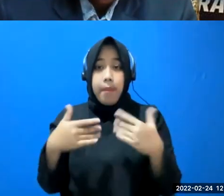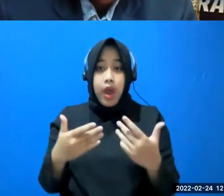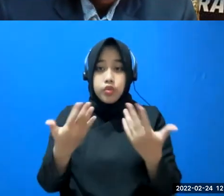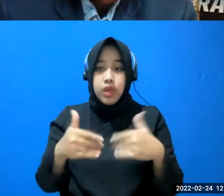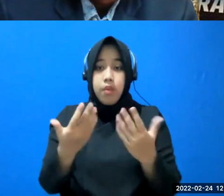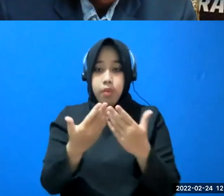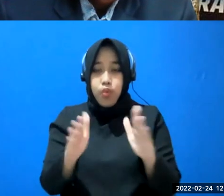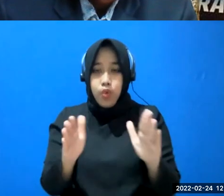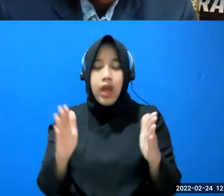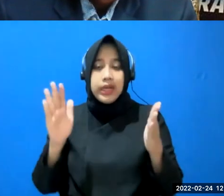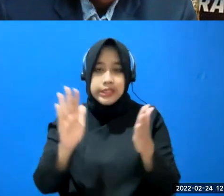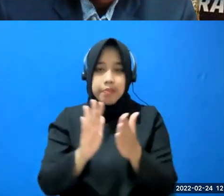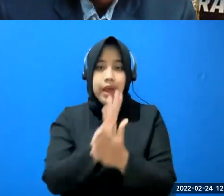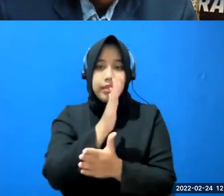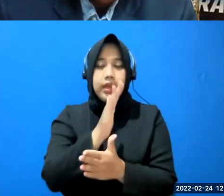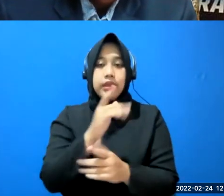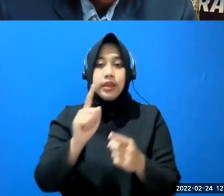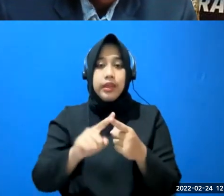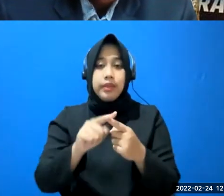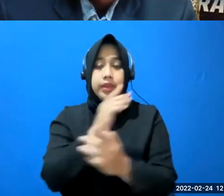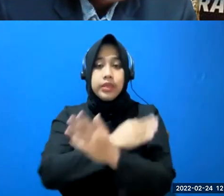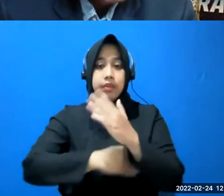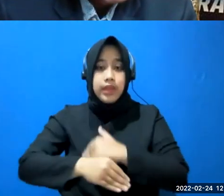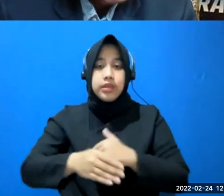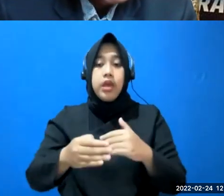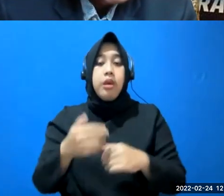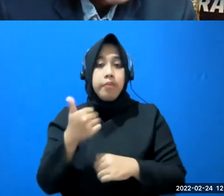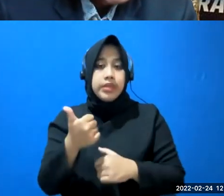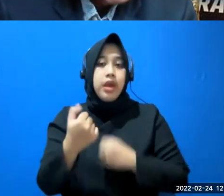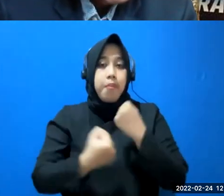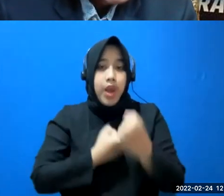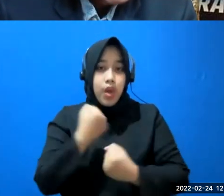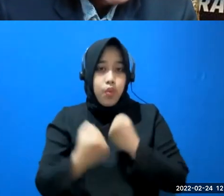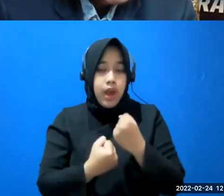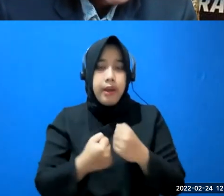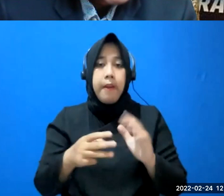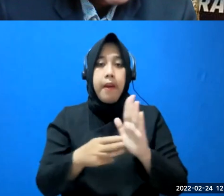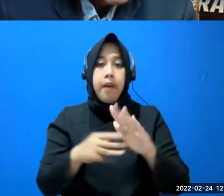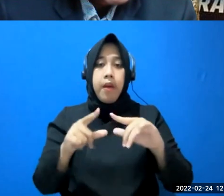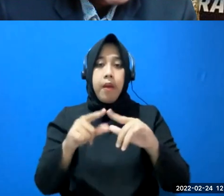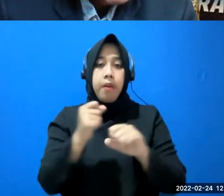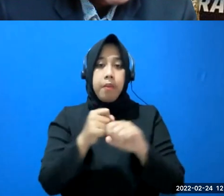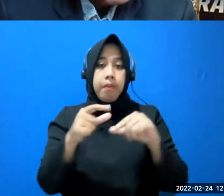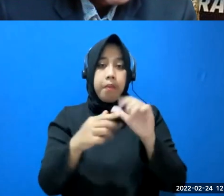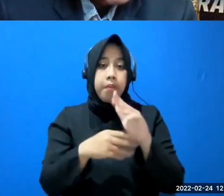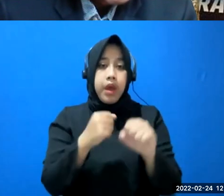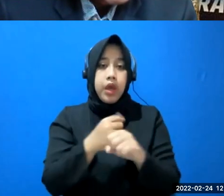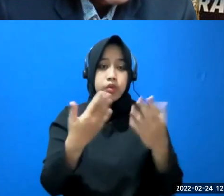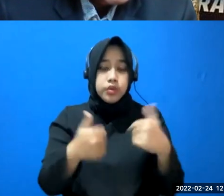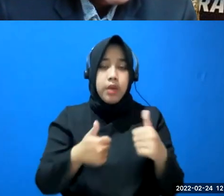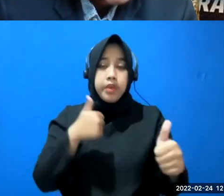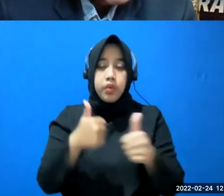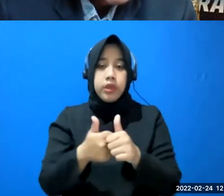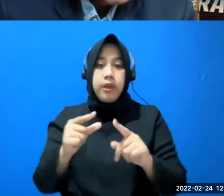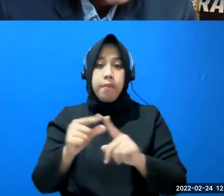memberikan kesempatan kepada difabel untuk melakukan pemagangan setelah mengikuti PKPA